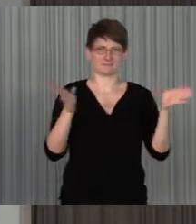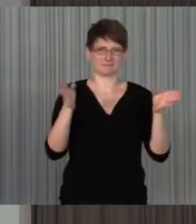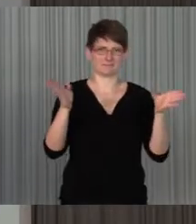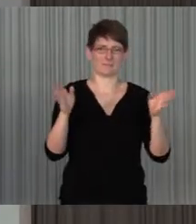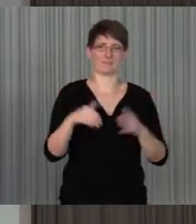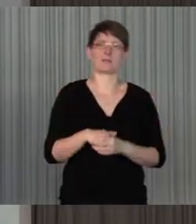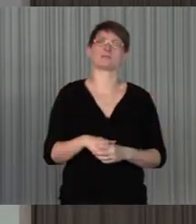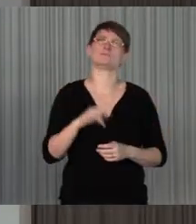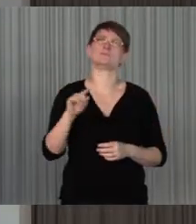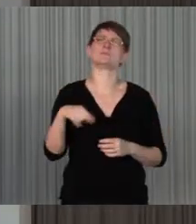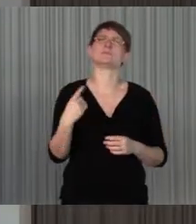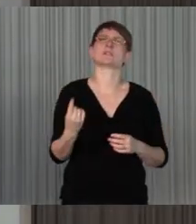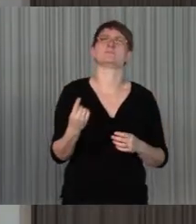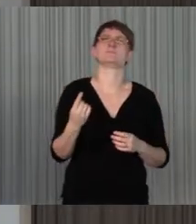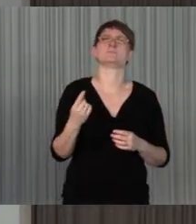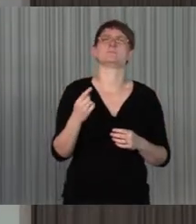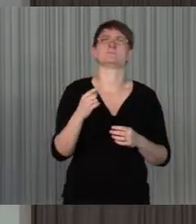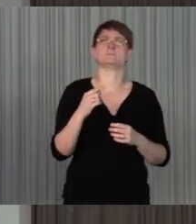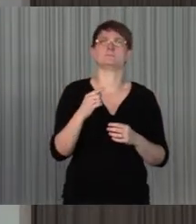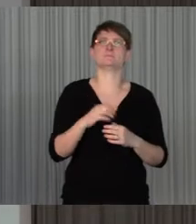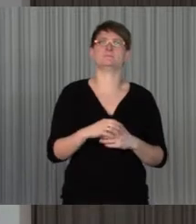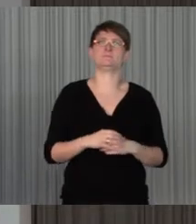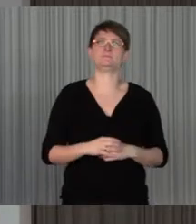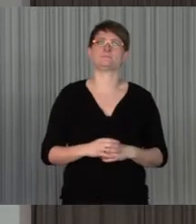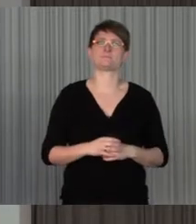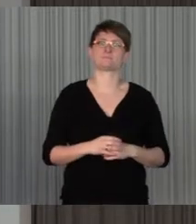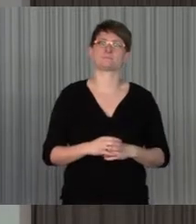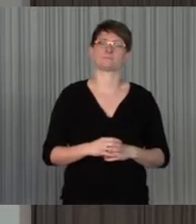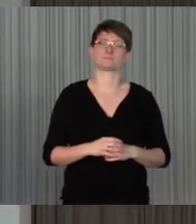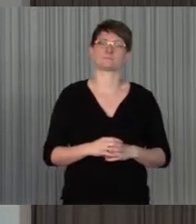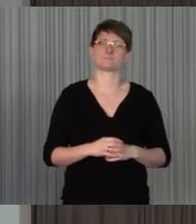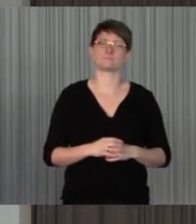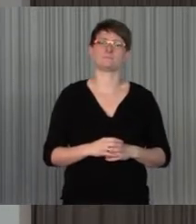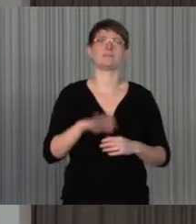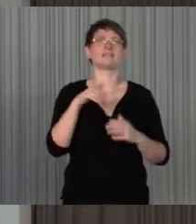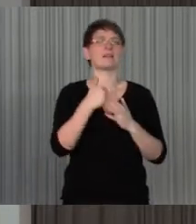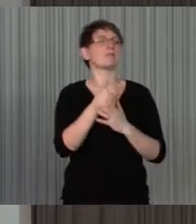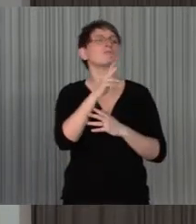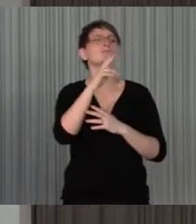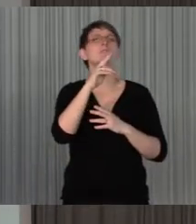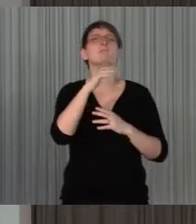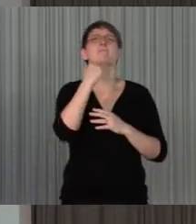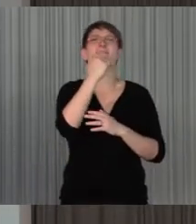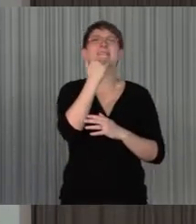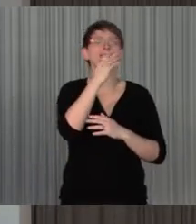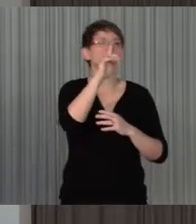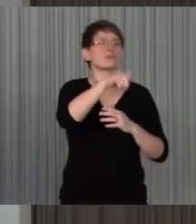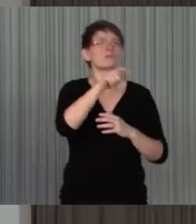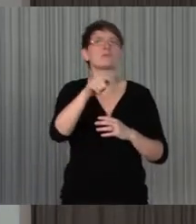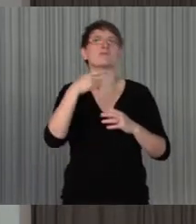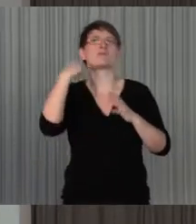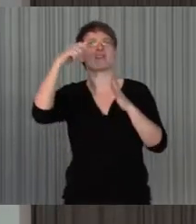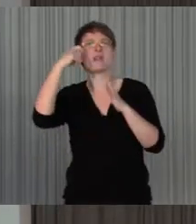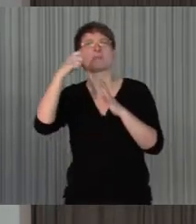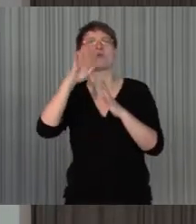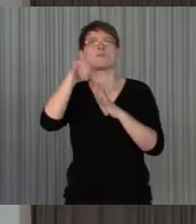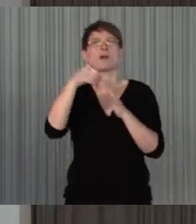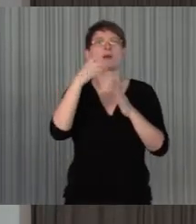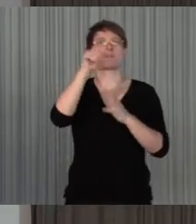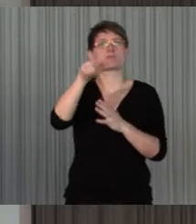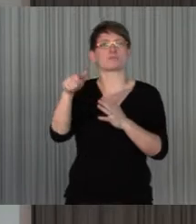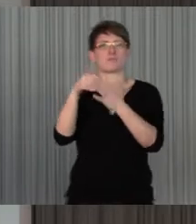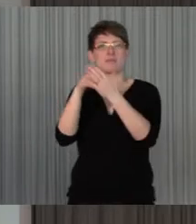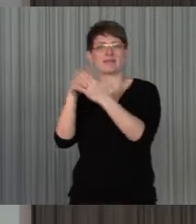von Filmen über Behinderung und Menschen mit Behinderung beobachtet und Tipps für die Berichterstattung, wie man